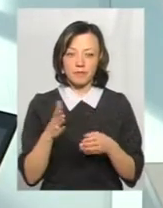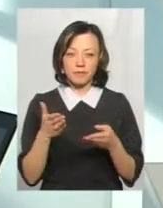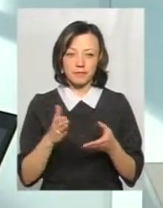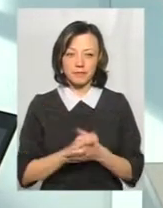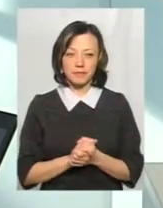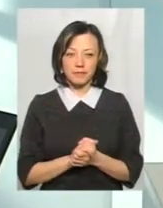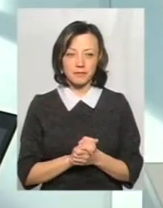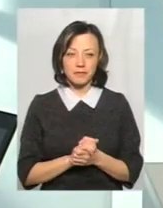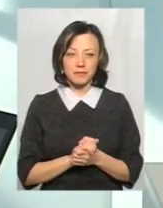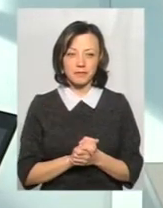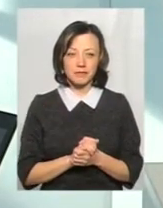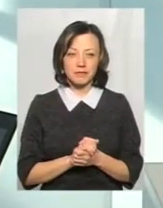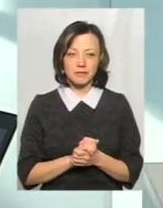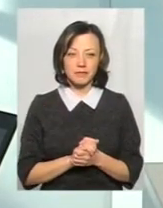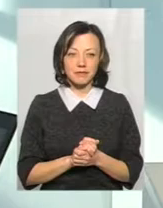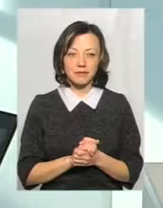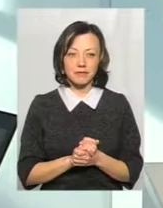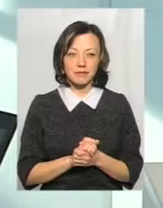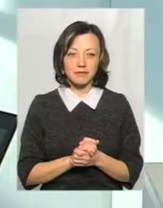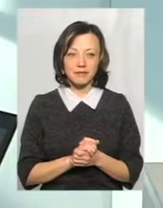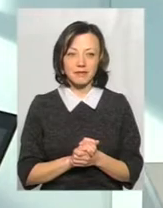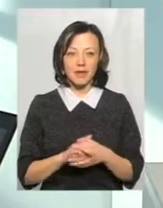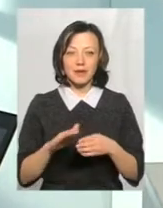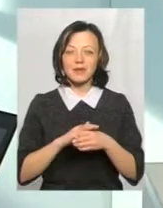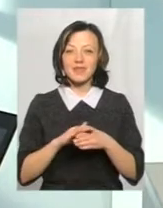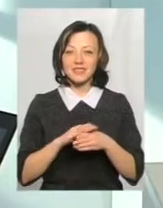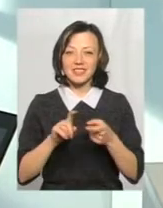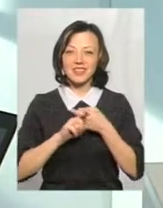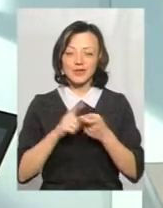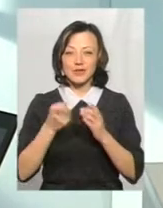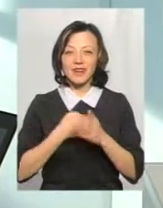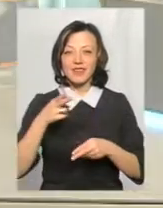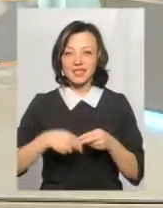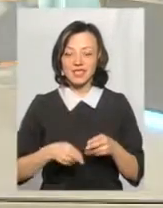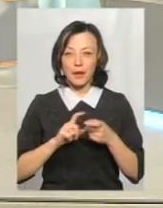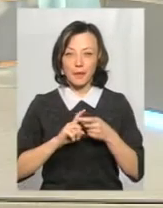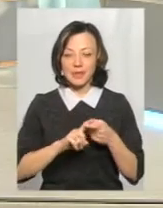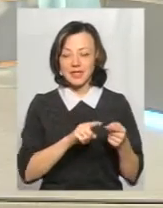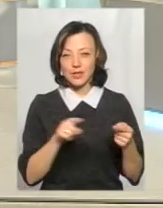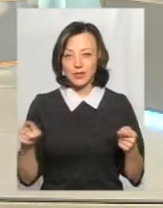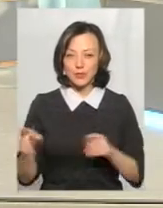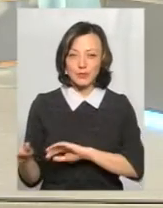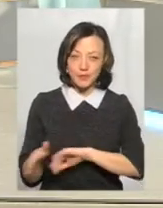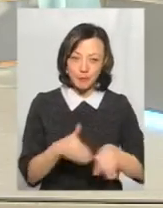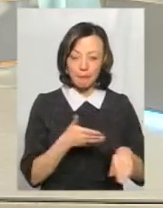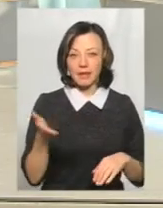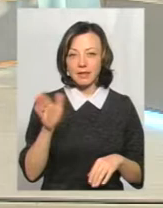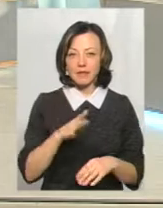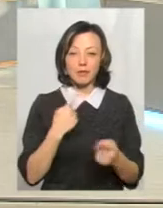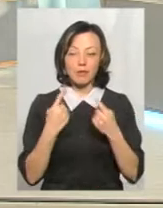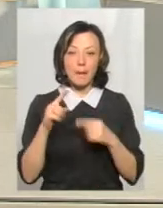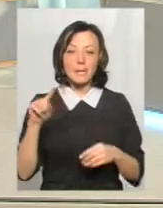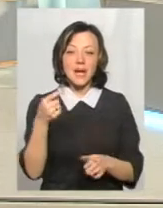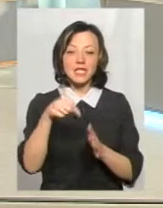вірусу ми знаємо в кінці підсезону. Добре, давайте поговоримо про те, що перші симптоми,